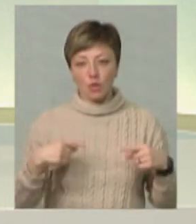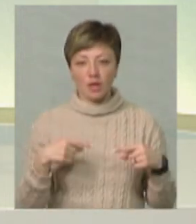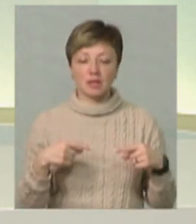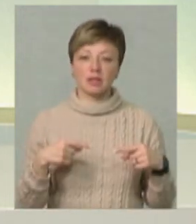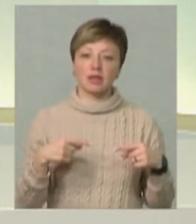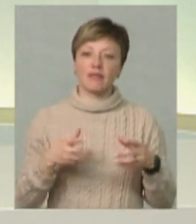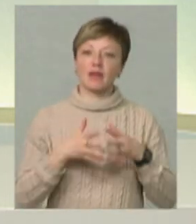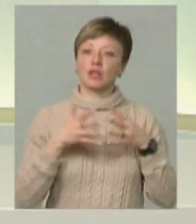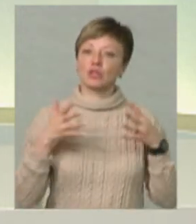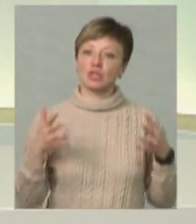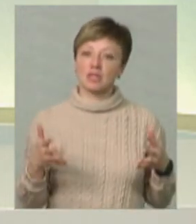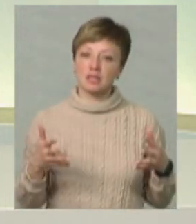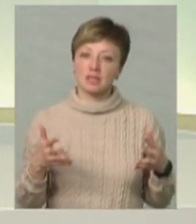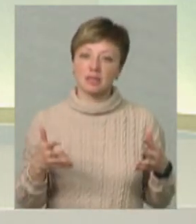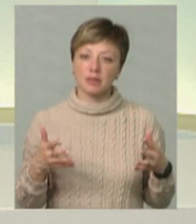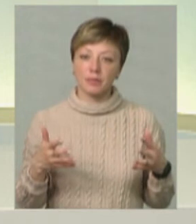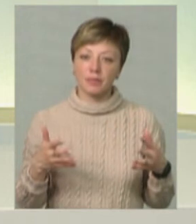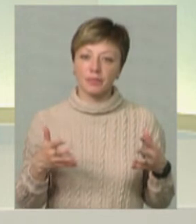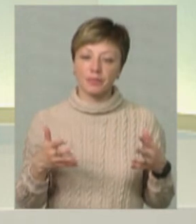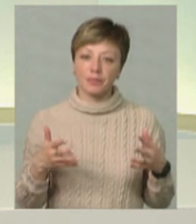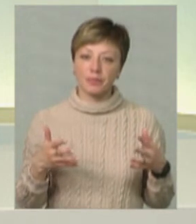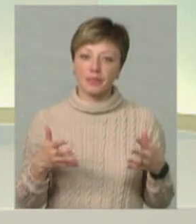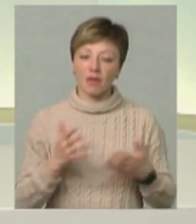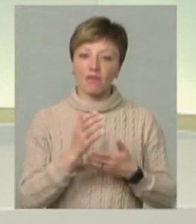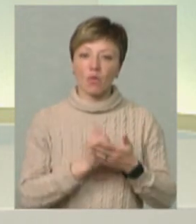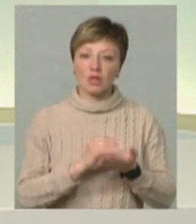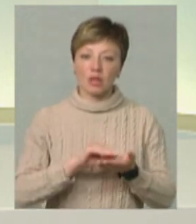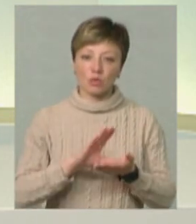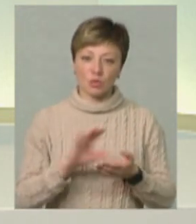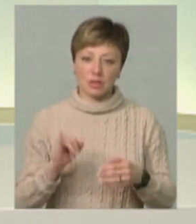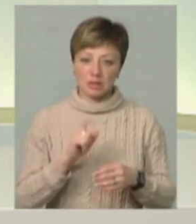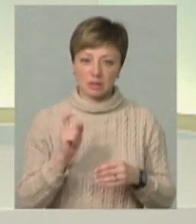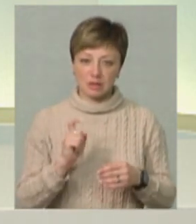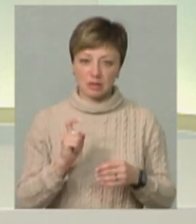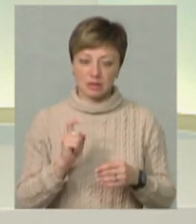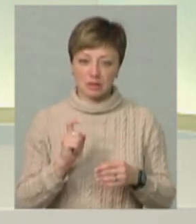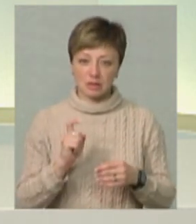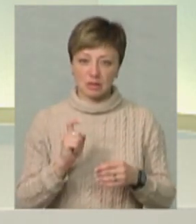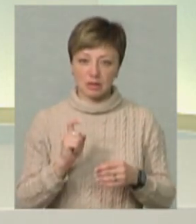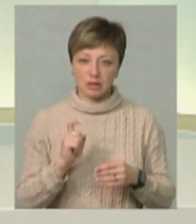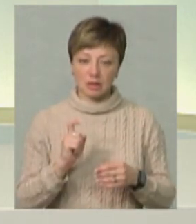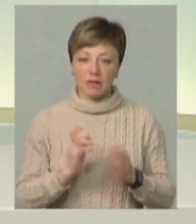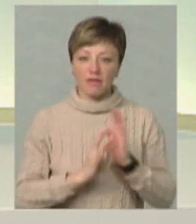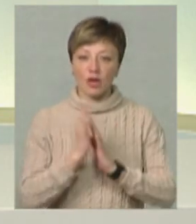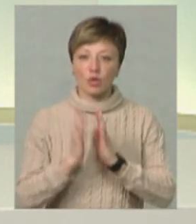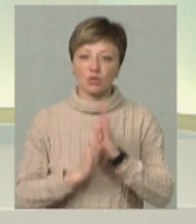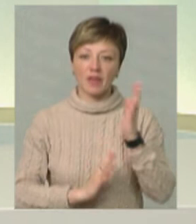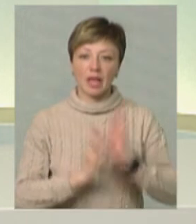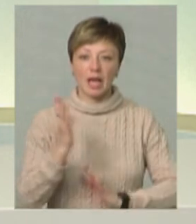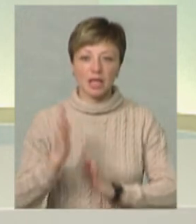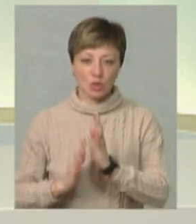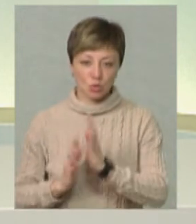такий величезний фонд надходження з вирощування лісу.